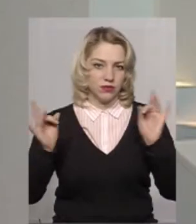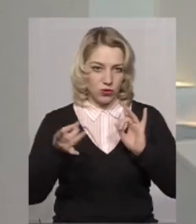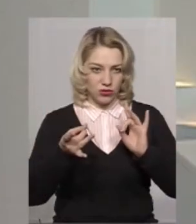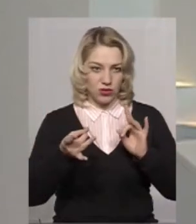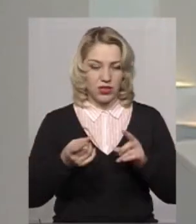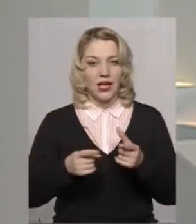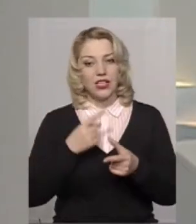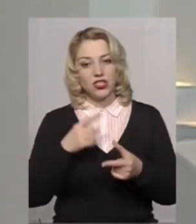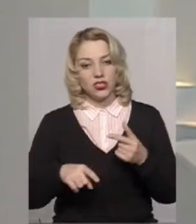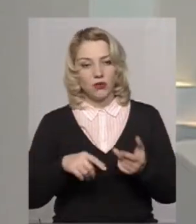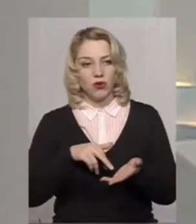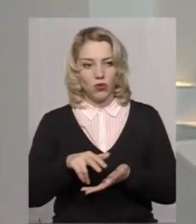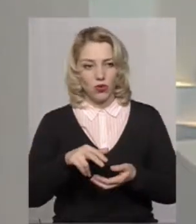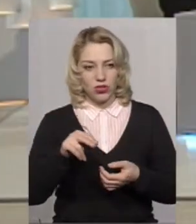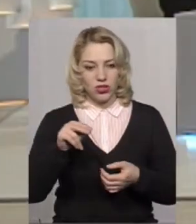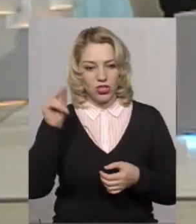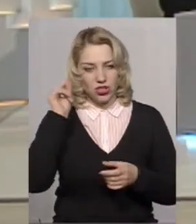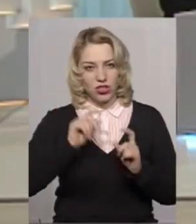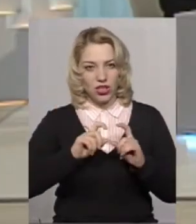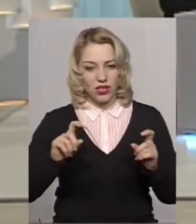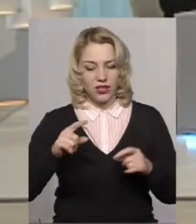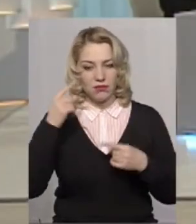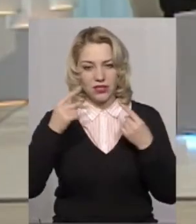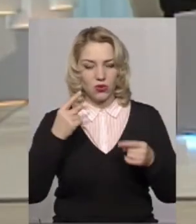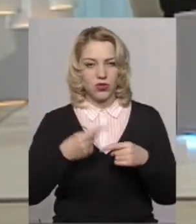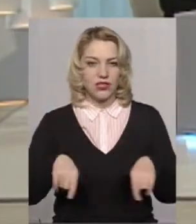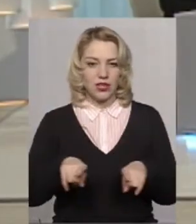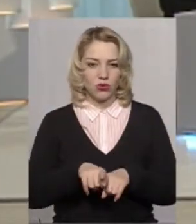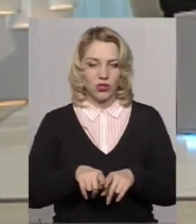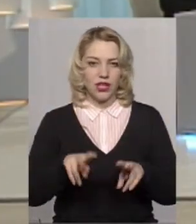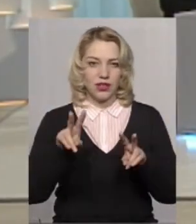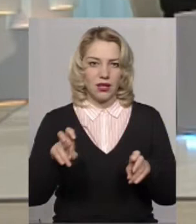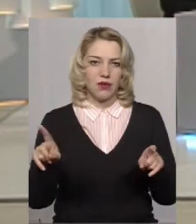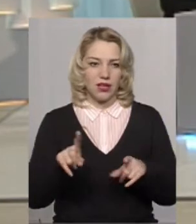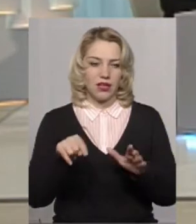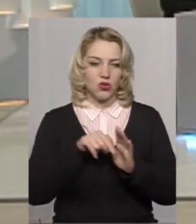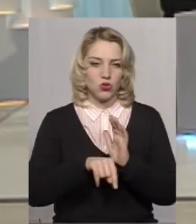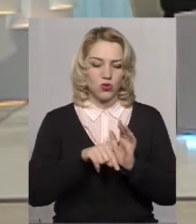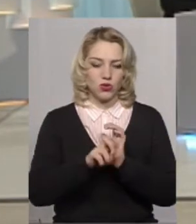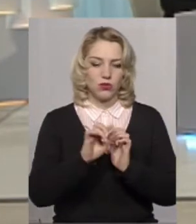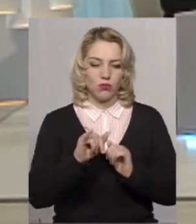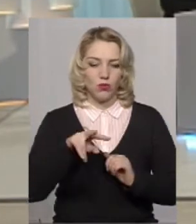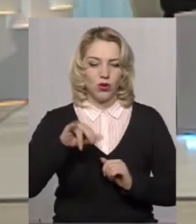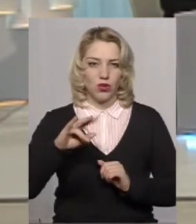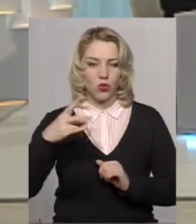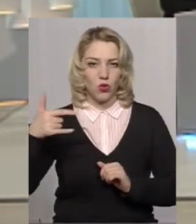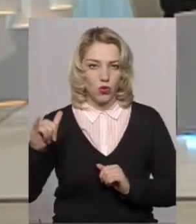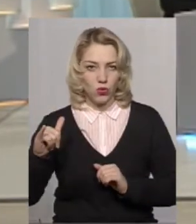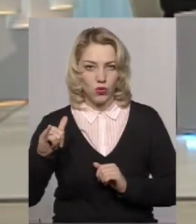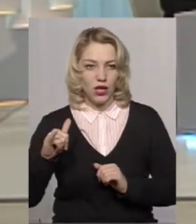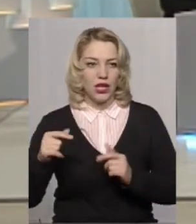Чи проходять шкільні психологи навчання саме з цієї теми, яка стосується булінгу, і